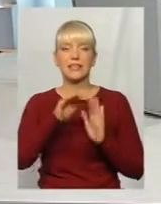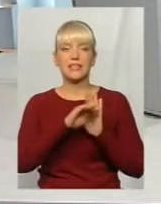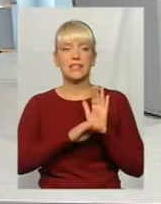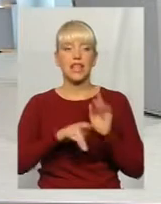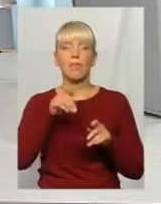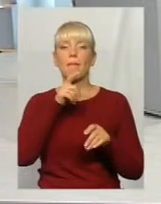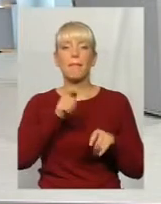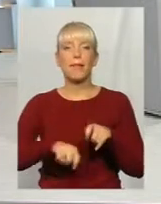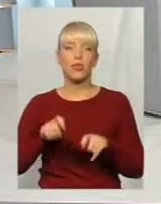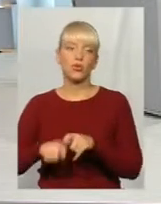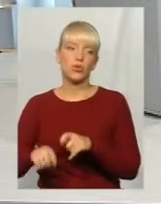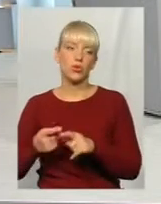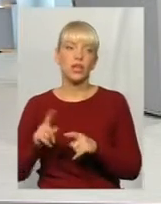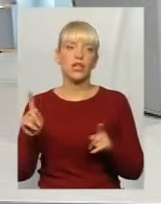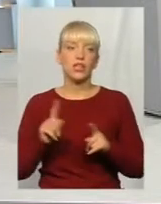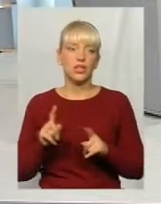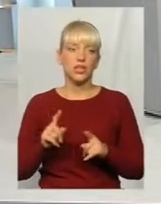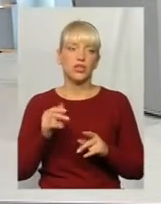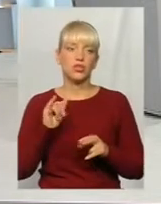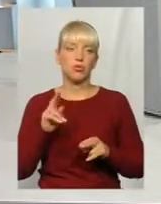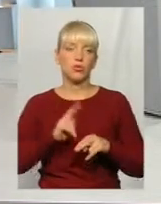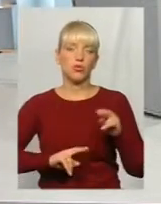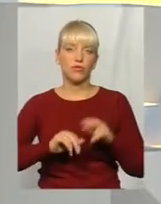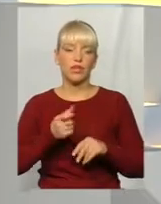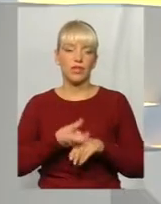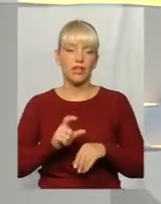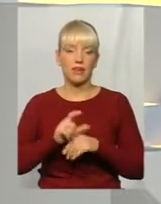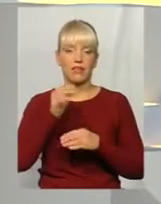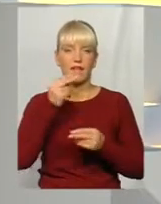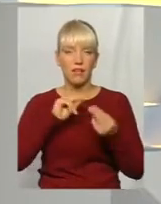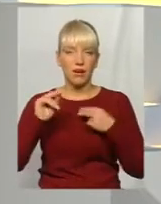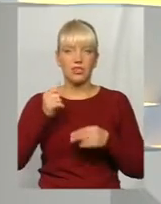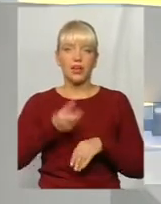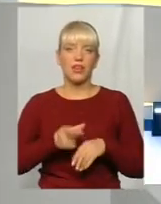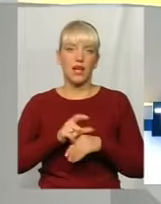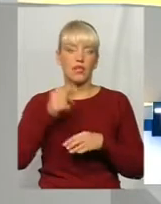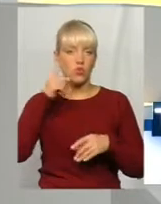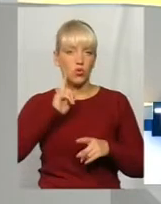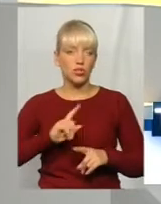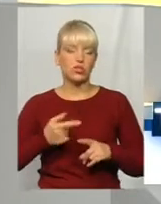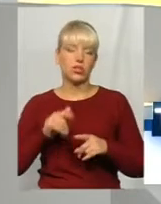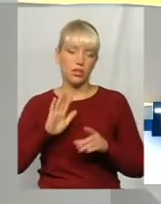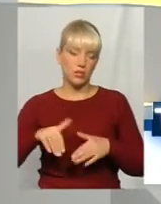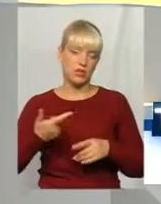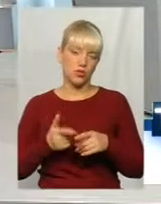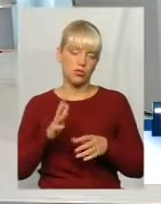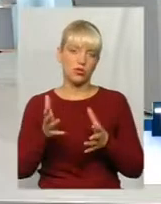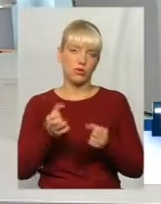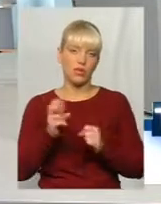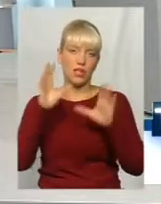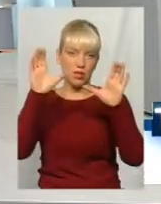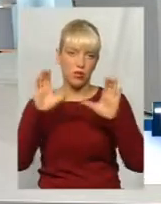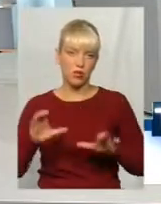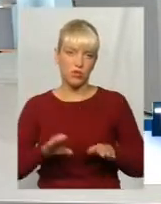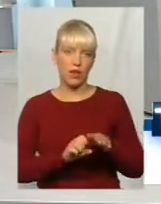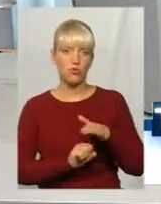відгуки від усіх, будувати найкраще, найзручніше, і після цього вона буде закріплена на законодавчому рівні. Дуже дякую.